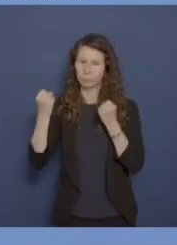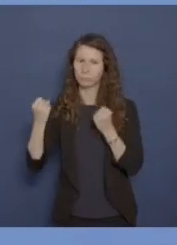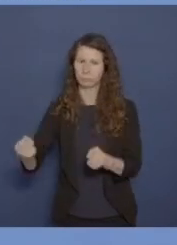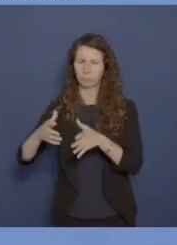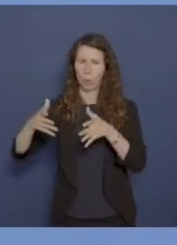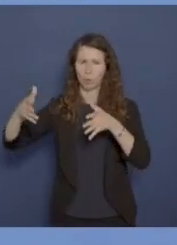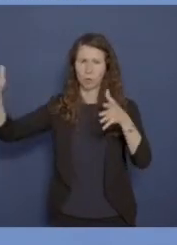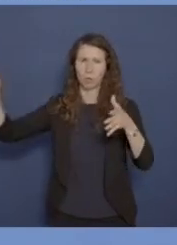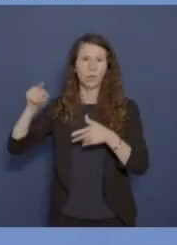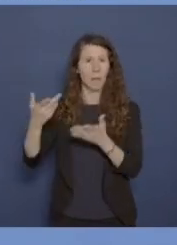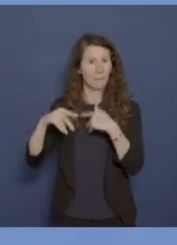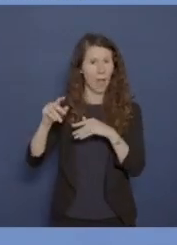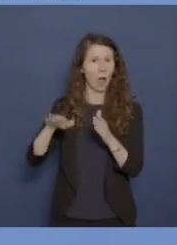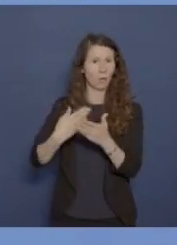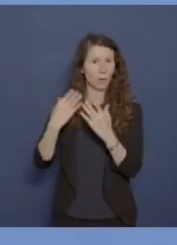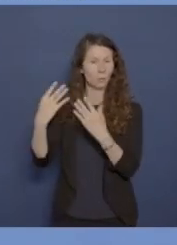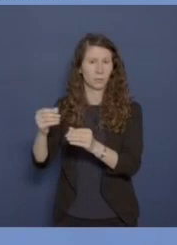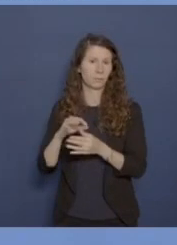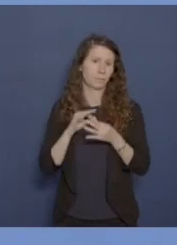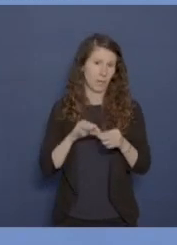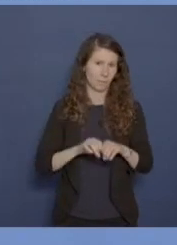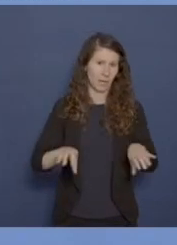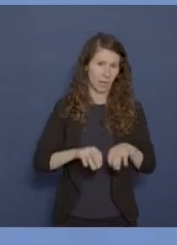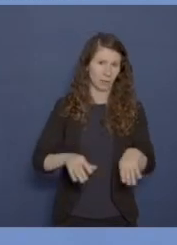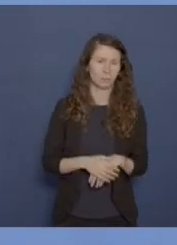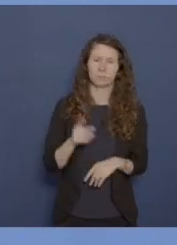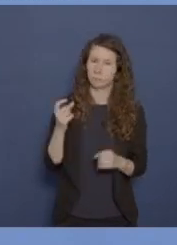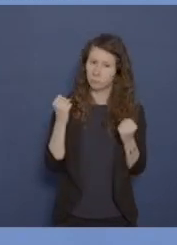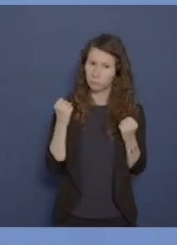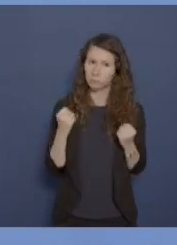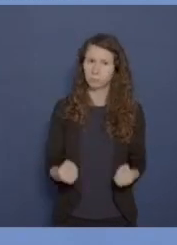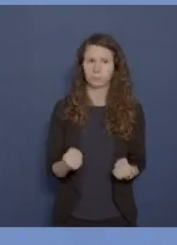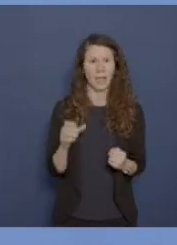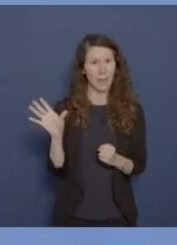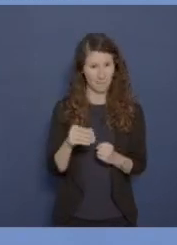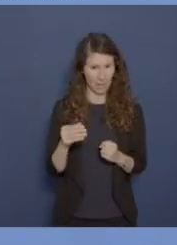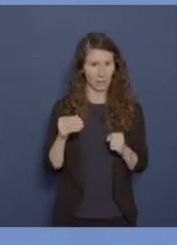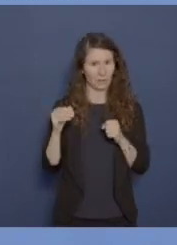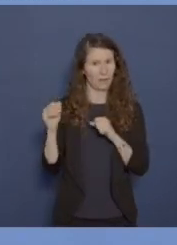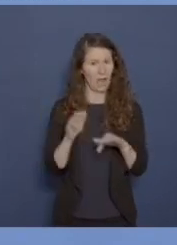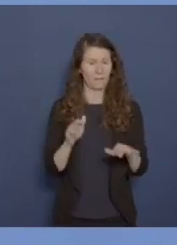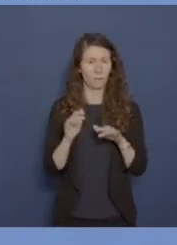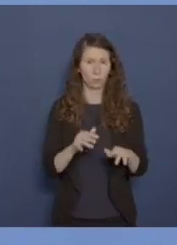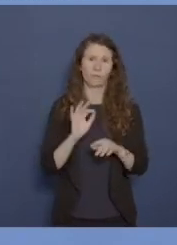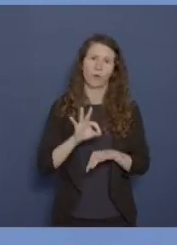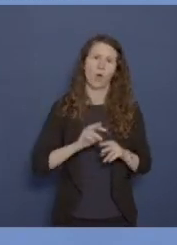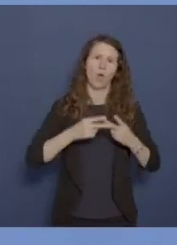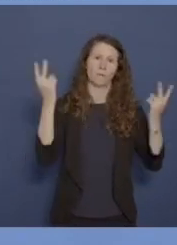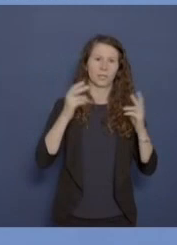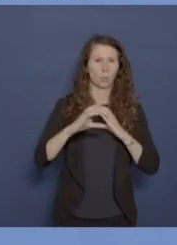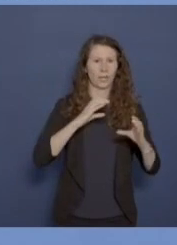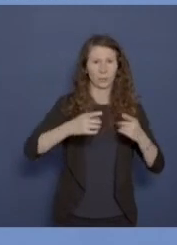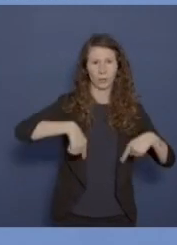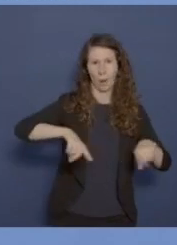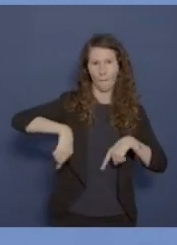übernehmen ja immer mehr Funktionen auch im Medienbereich. Sie sind maßgeblich Mitgestalter öffentlicher Kommunikationsräume und